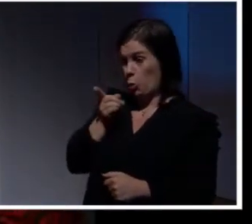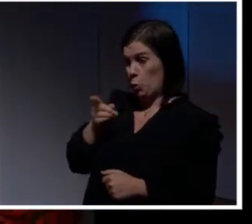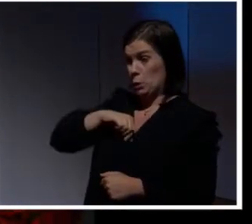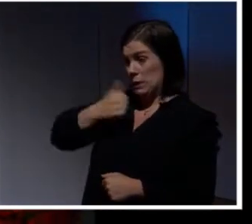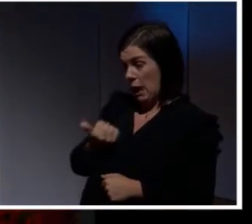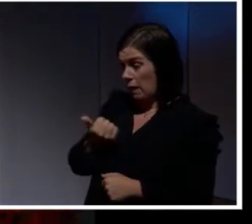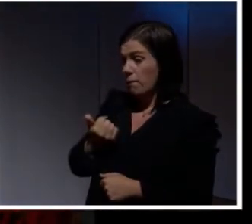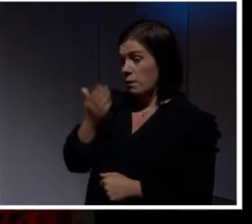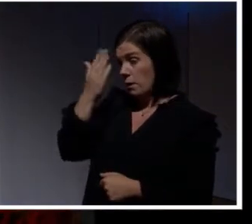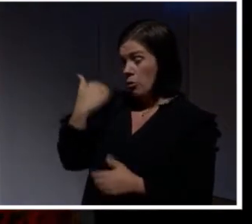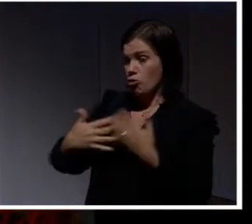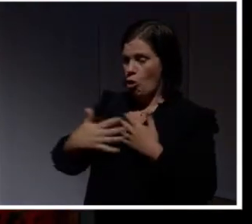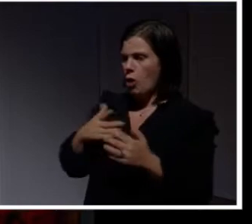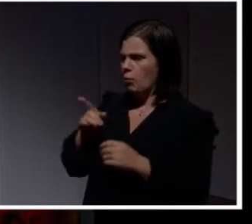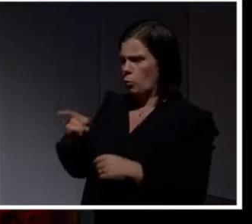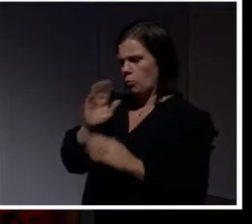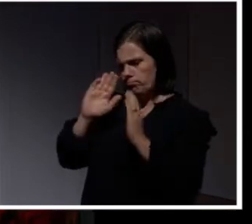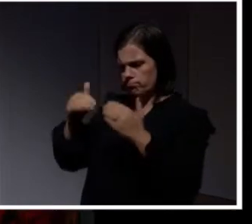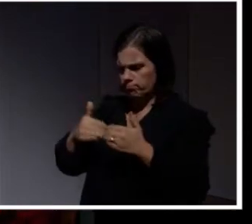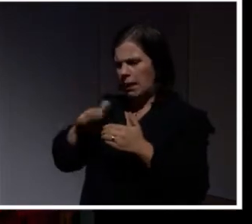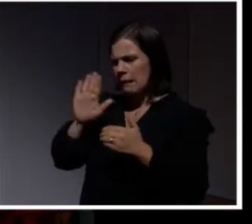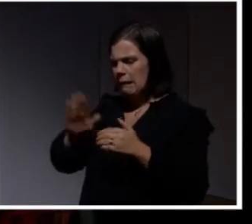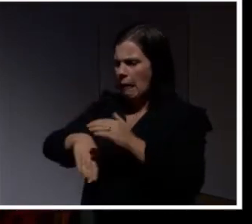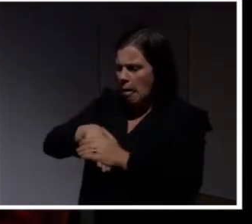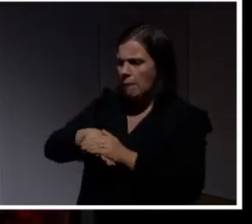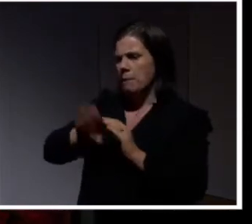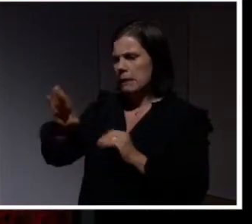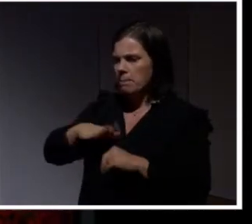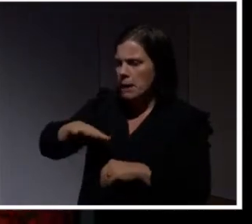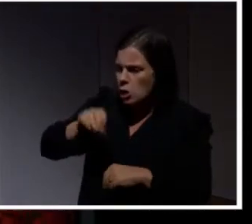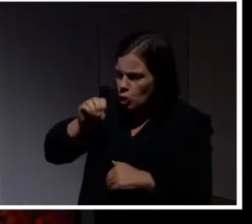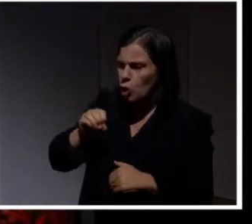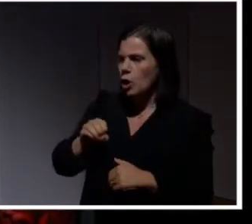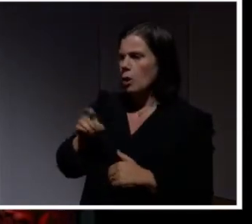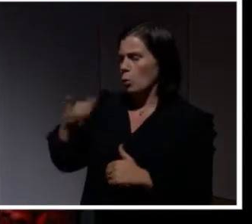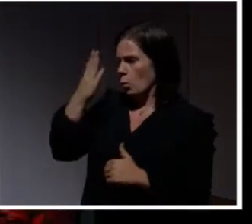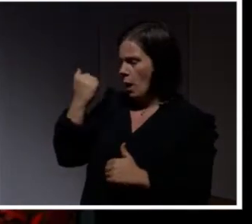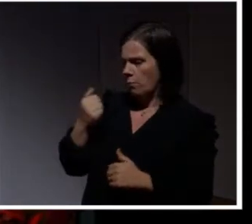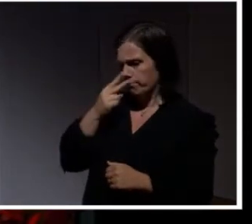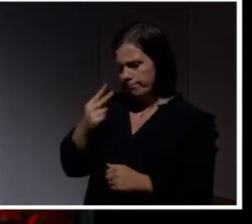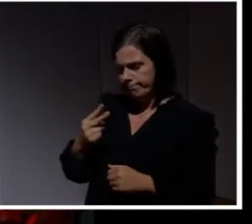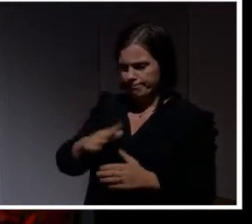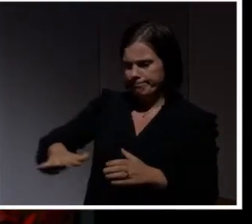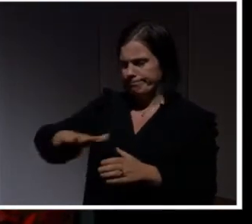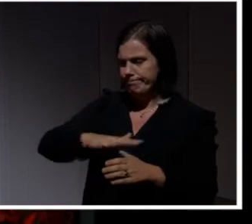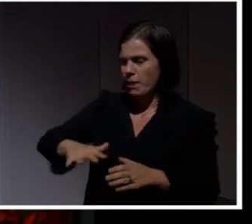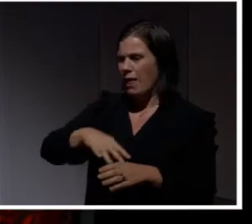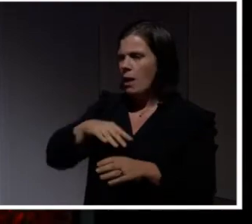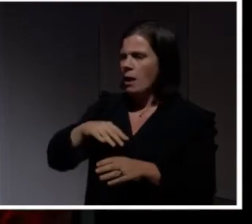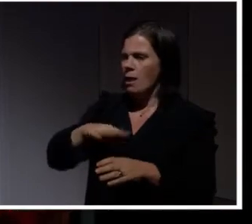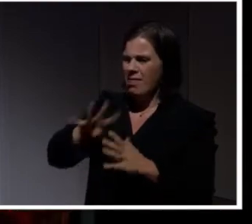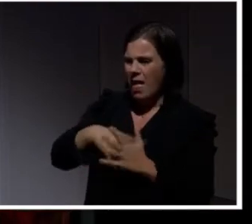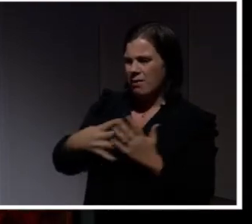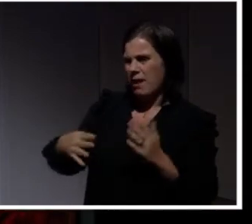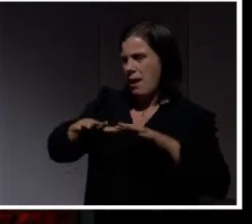det är att göra det bästa för dig själv, ditt hem, din miljö. Man kan titta på, man kan sätta upp olika nätverk